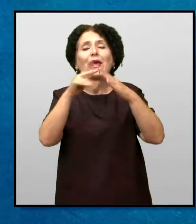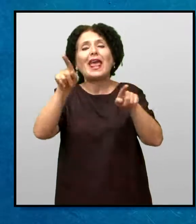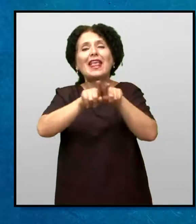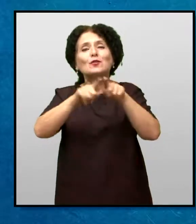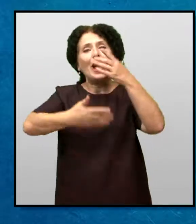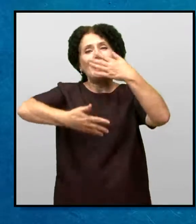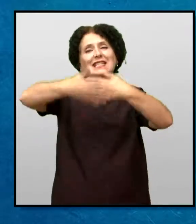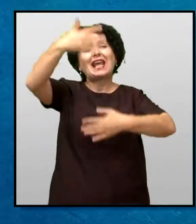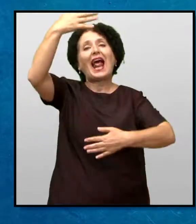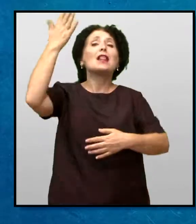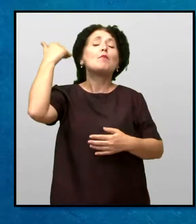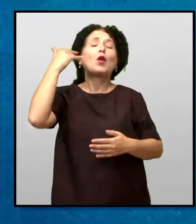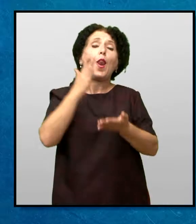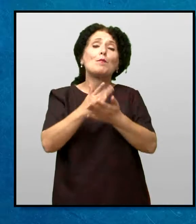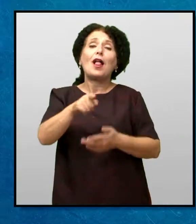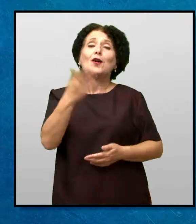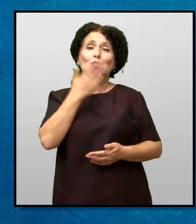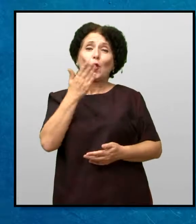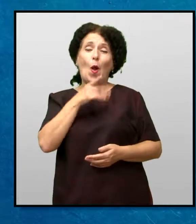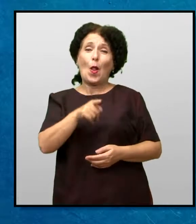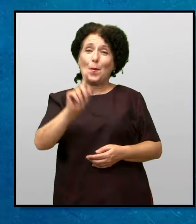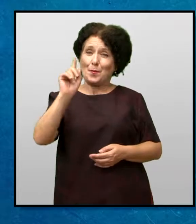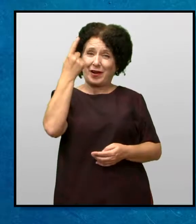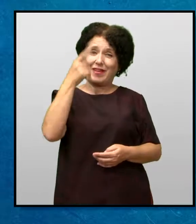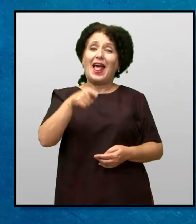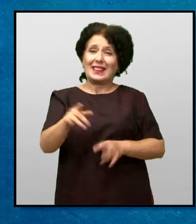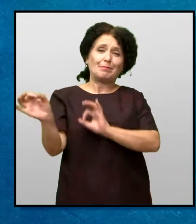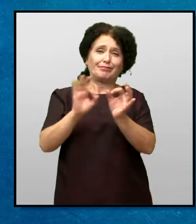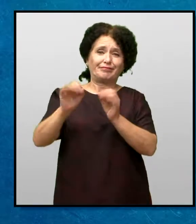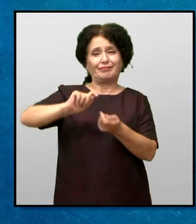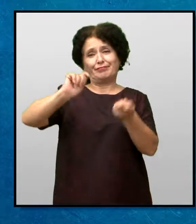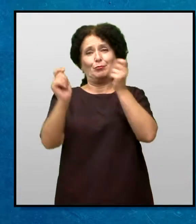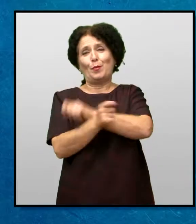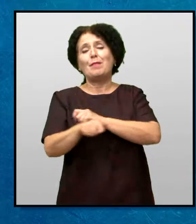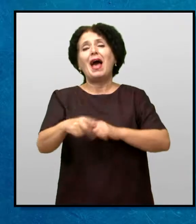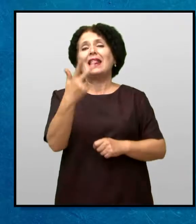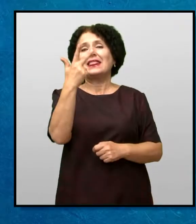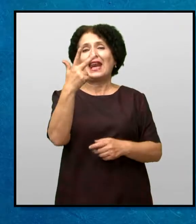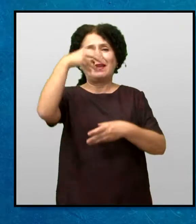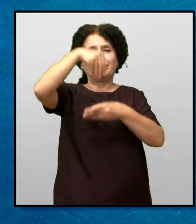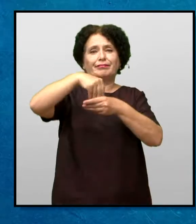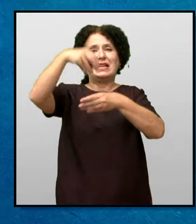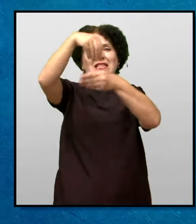и сградата Што некогаш била училиште Таа денес е приуредена во три стана